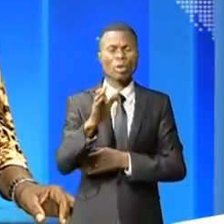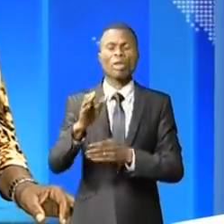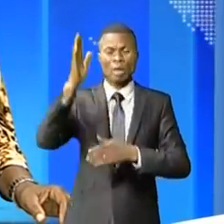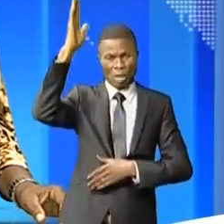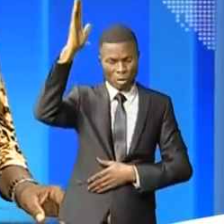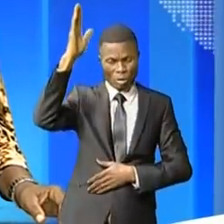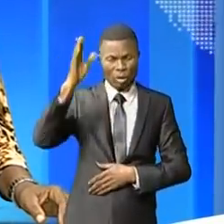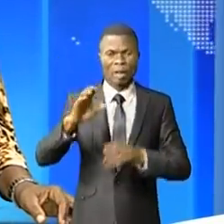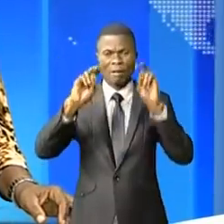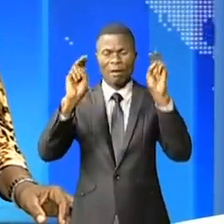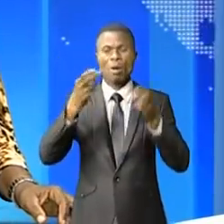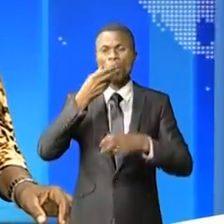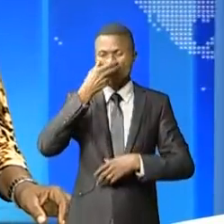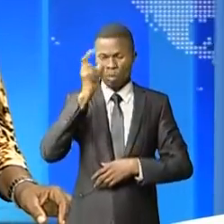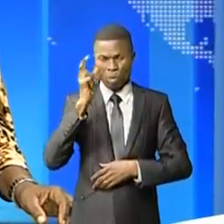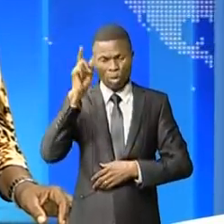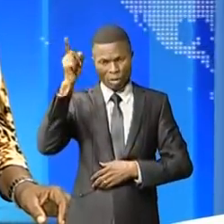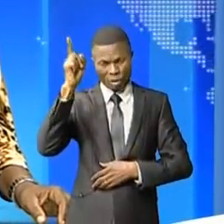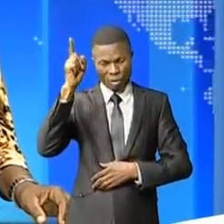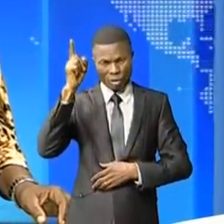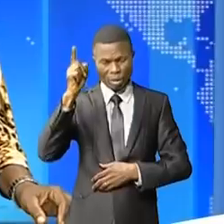Boukavou dans la province du Nord qui vous sert